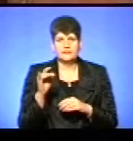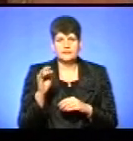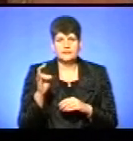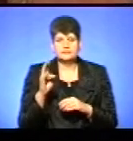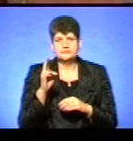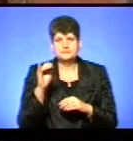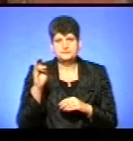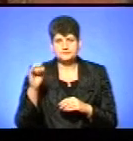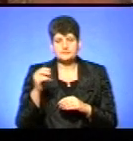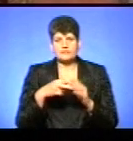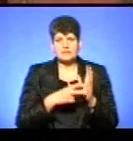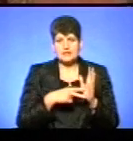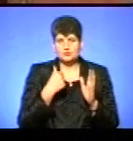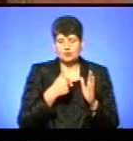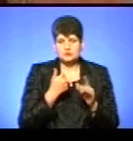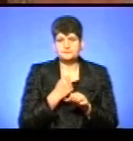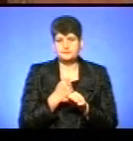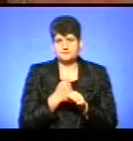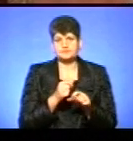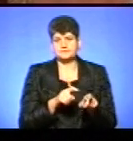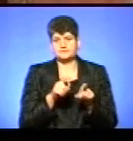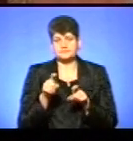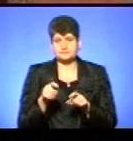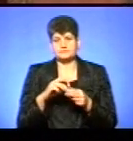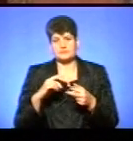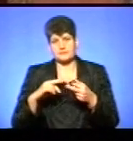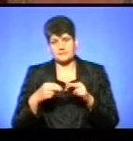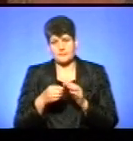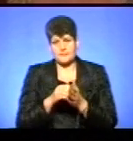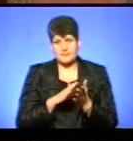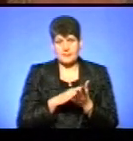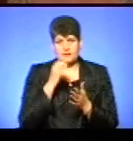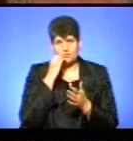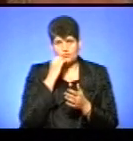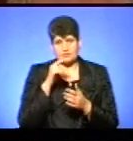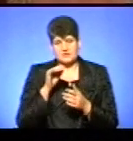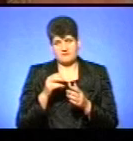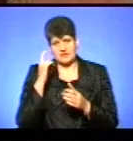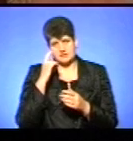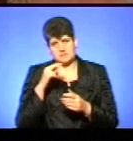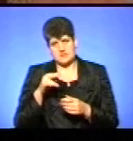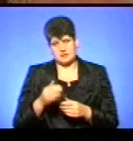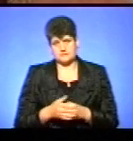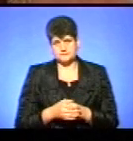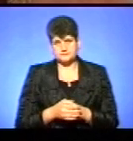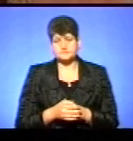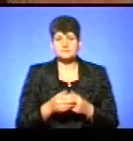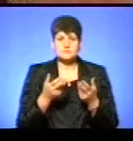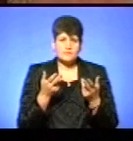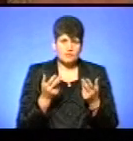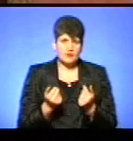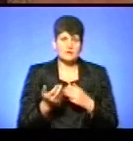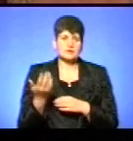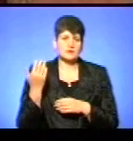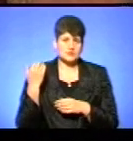в 17-му році здійснили перехід, перереєстрацію з Московського патріархату. Звичайно, як і